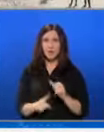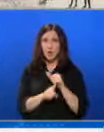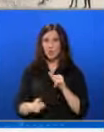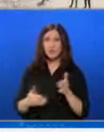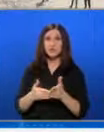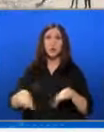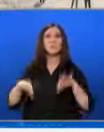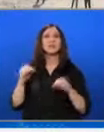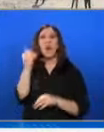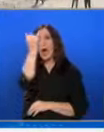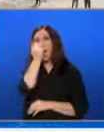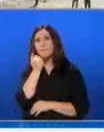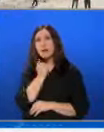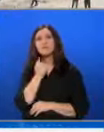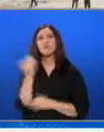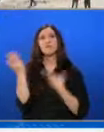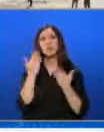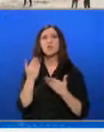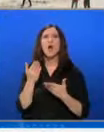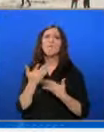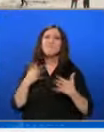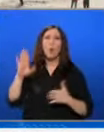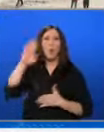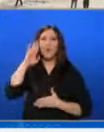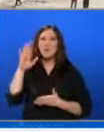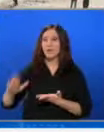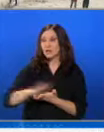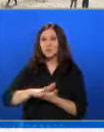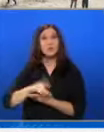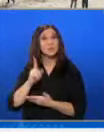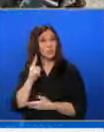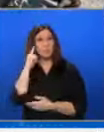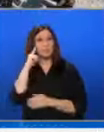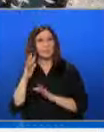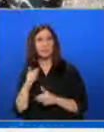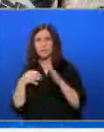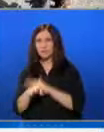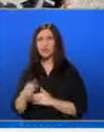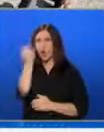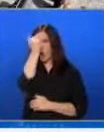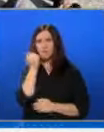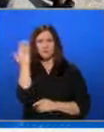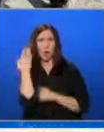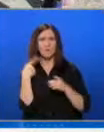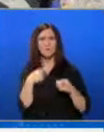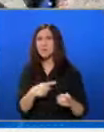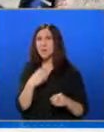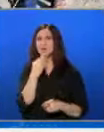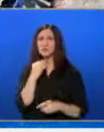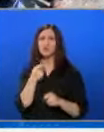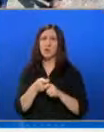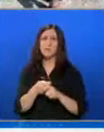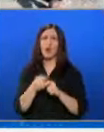училището и е ликвидирала много от бойците, за които смята, че са били вътре. Хамас обвини Израел, че е извършил